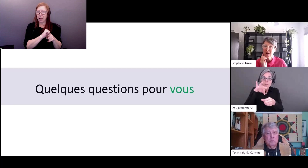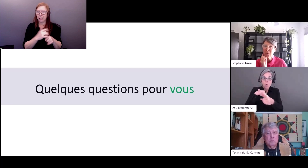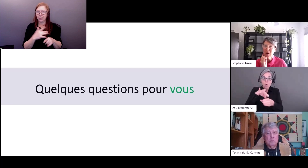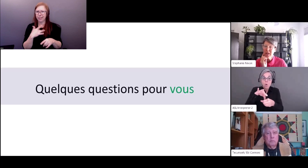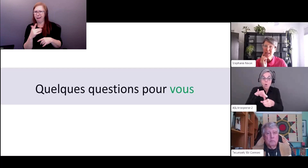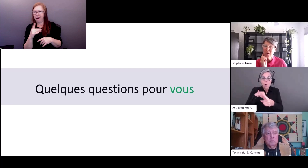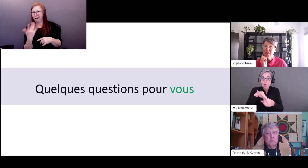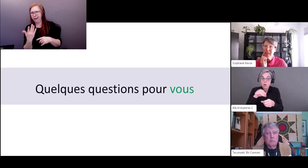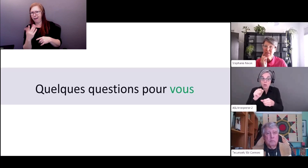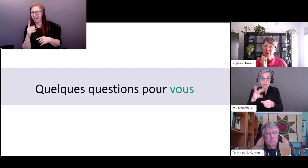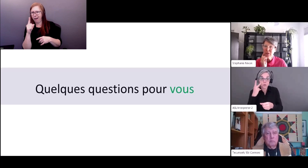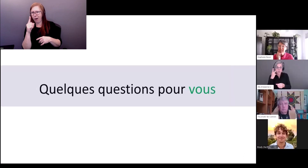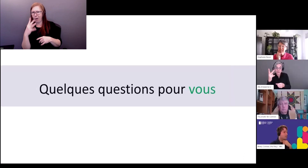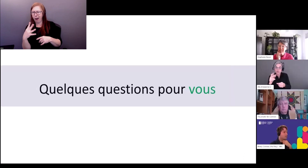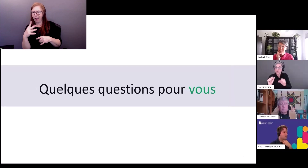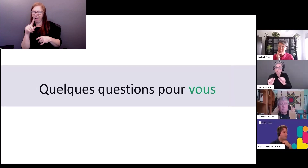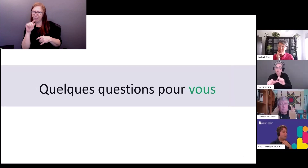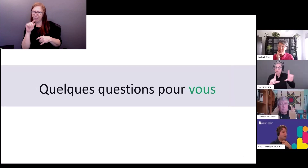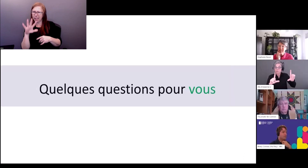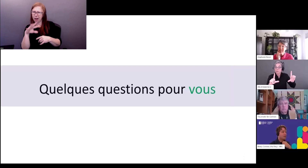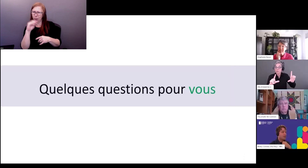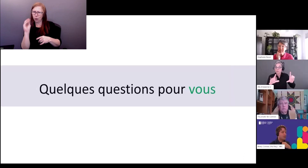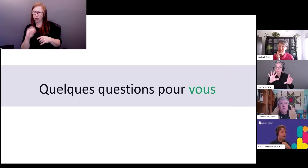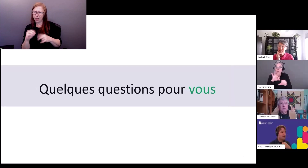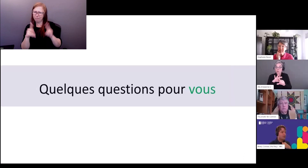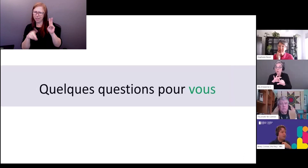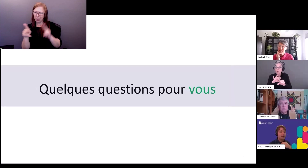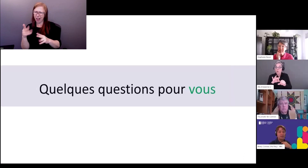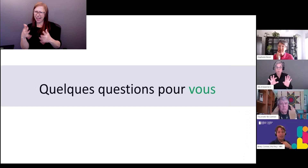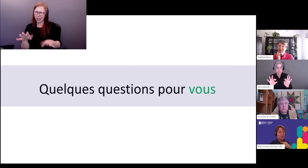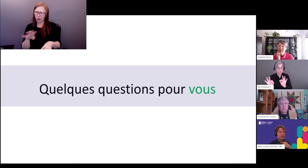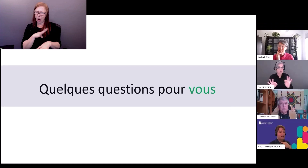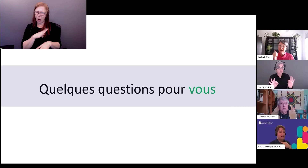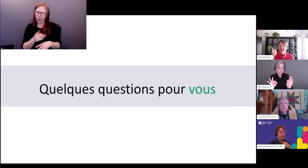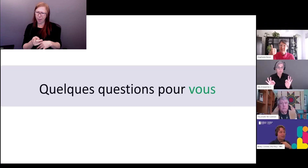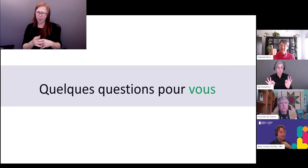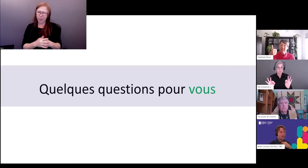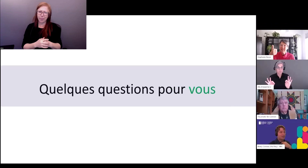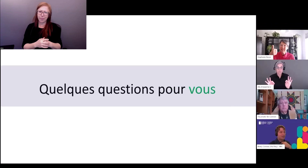arrivent à voir les résultats des sondages ou pas ?